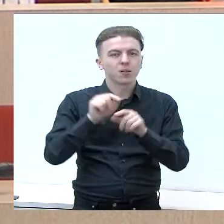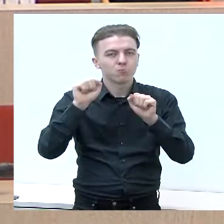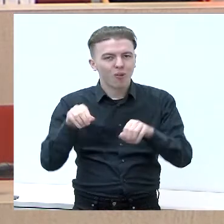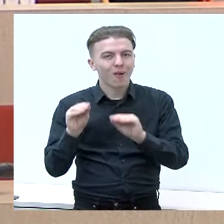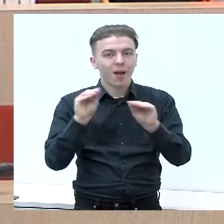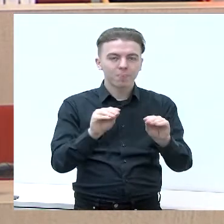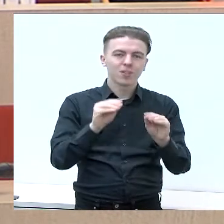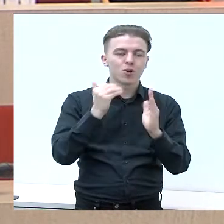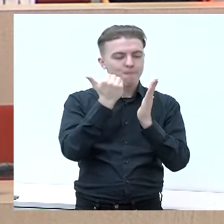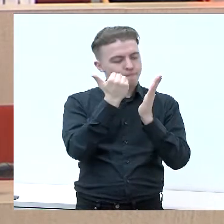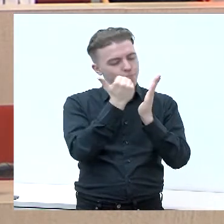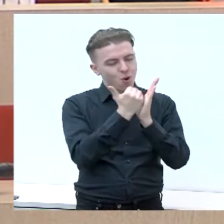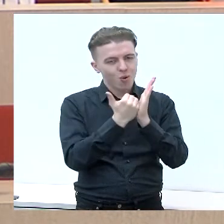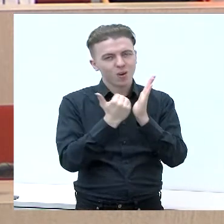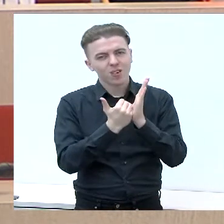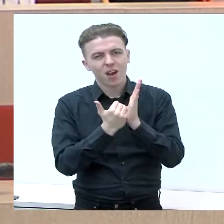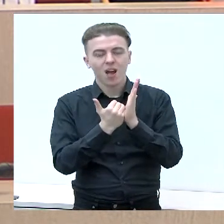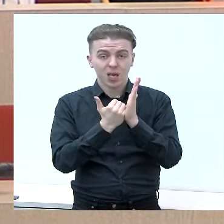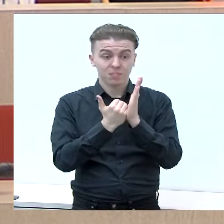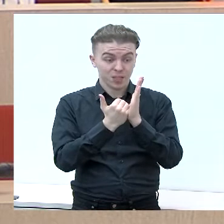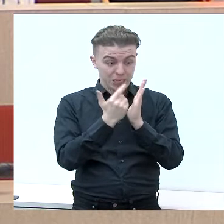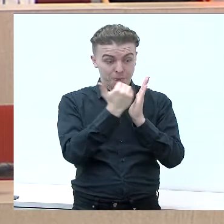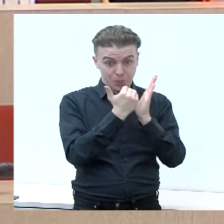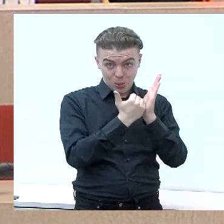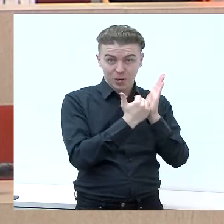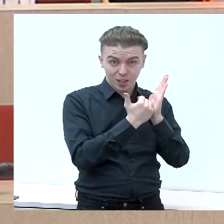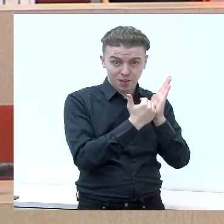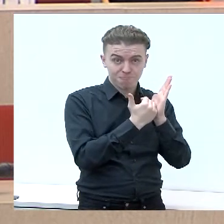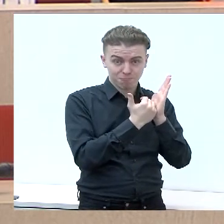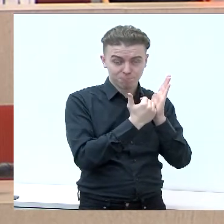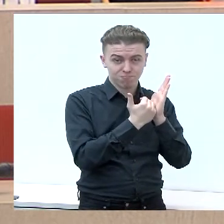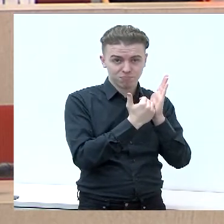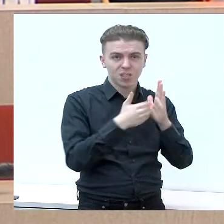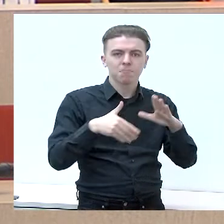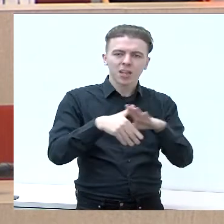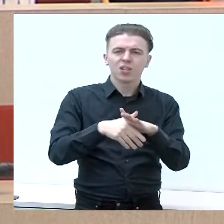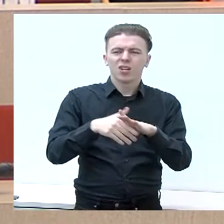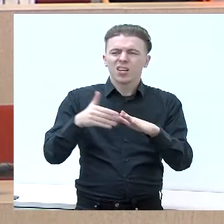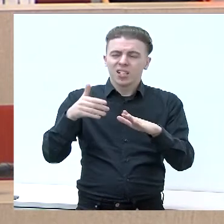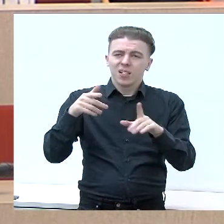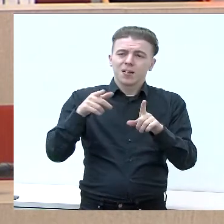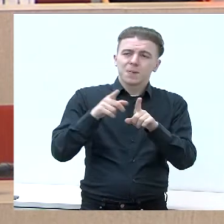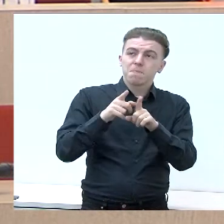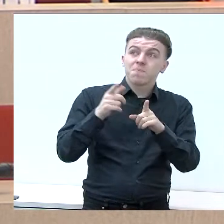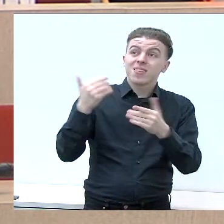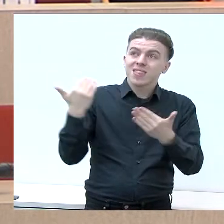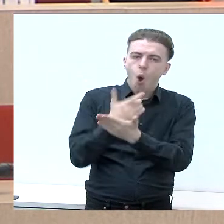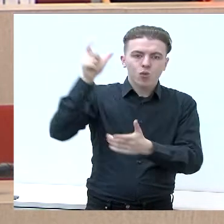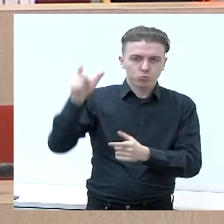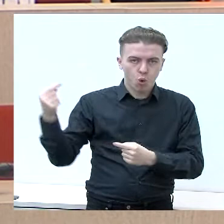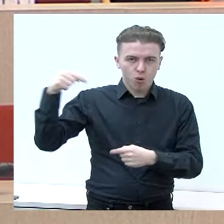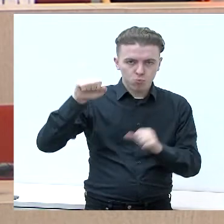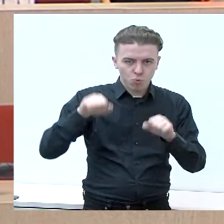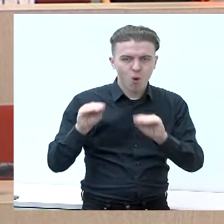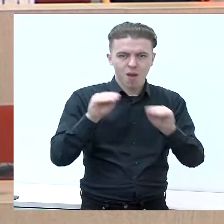programą, kuri padėtų ateiti naujiems verslų žmonėms į mūsų kraštą.